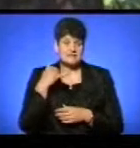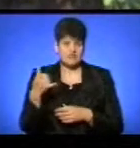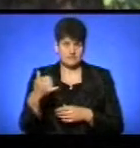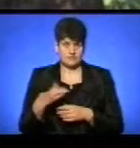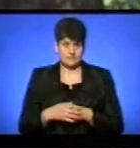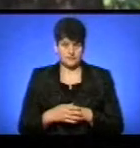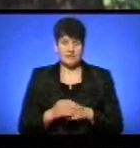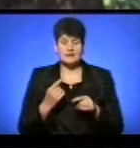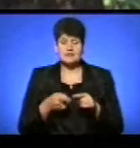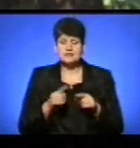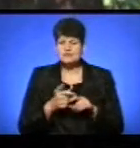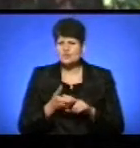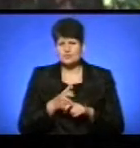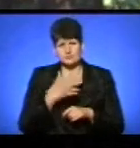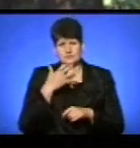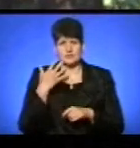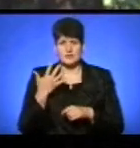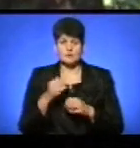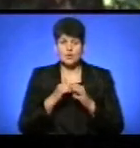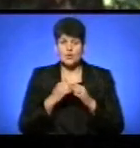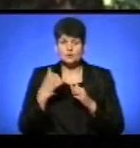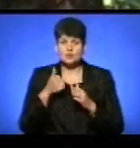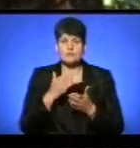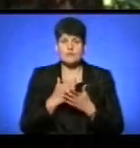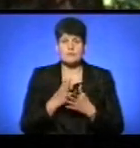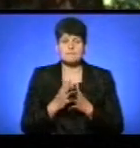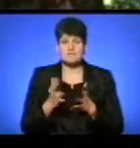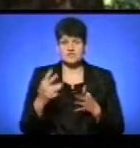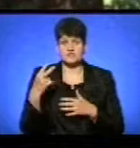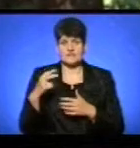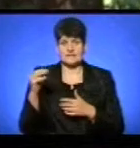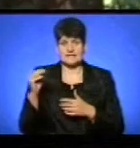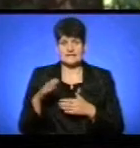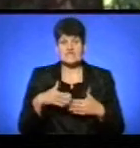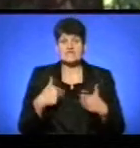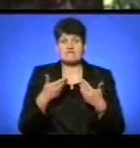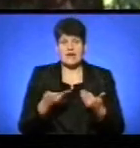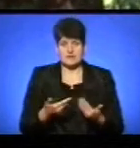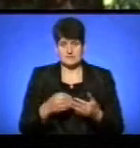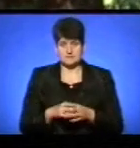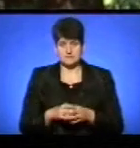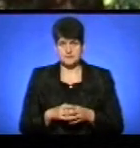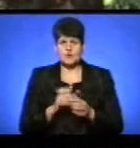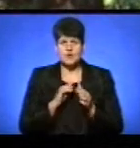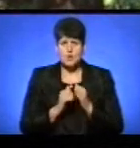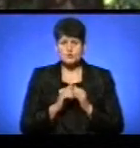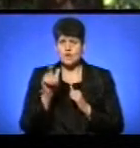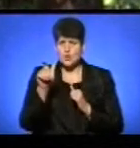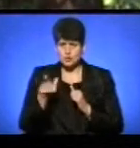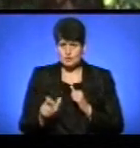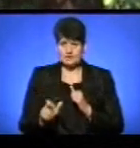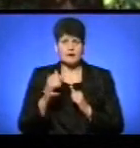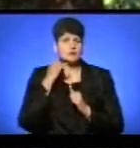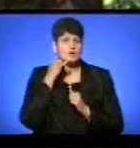лінію. Це надзвичайно багато. Щороку ми маємо більше 20 тисяч звернень. І кожна людина, яка